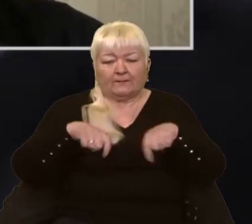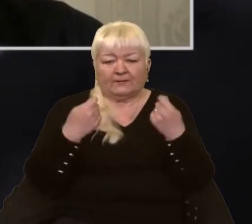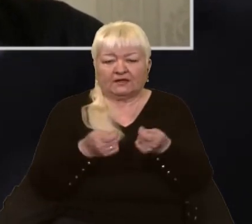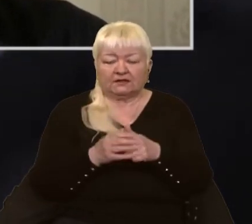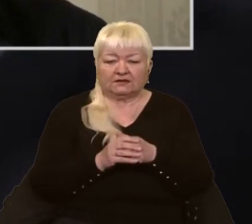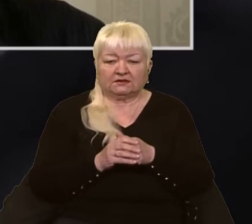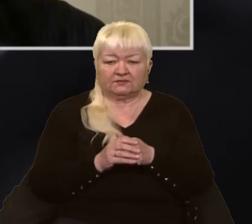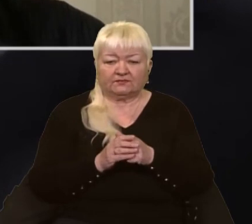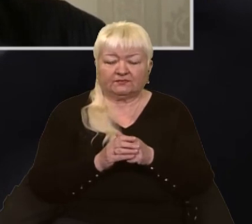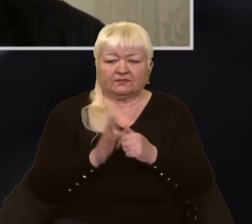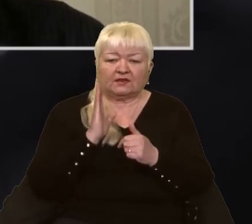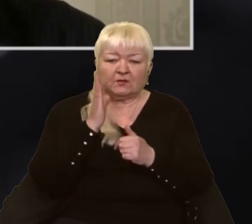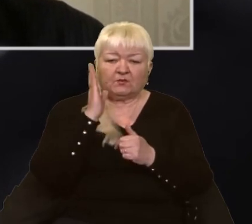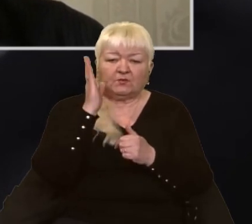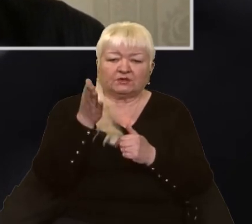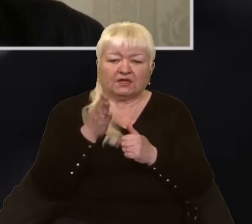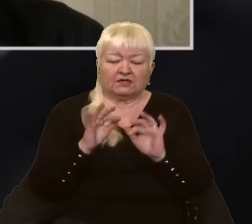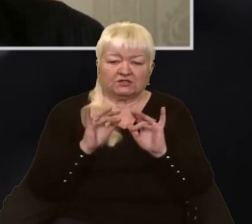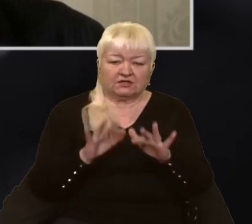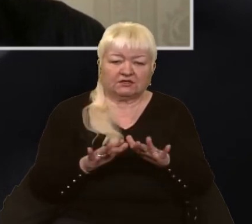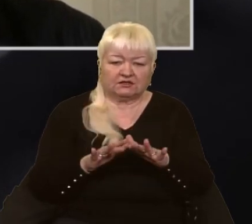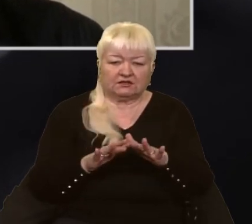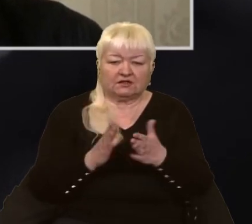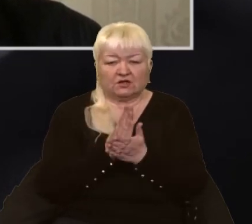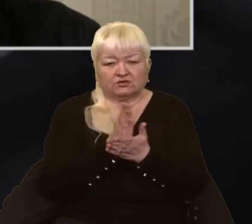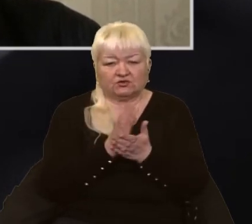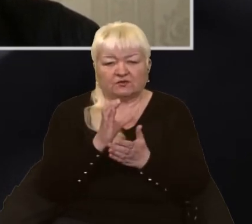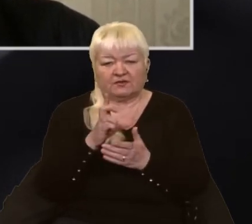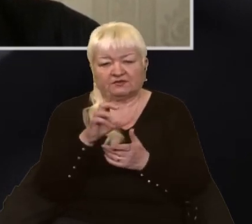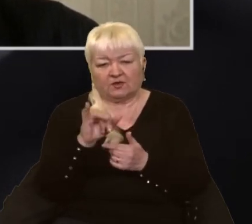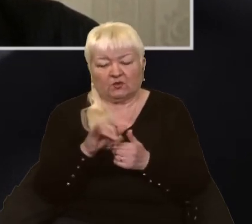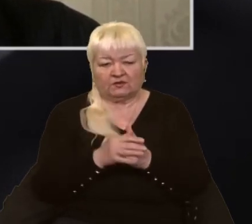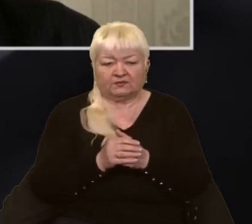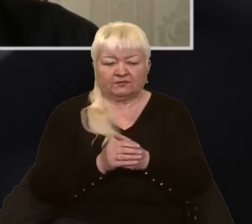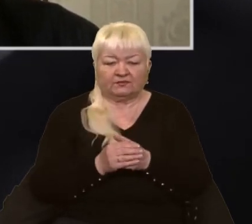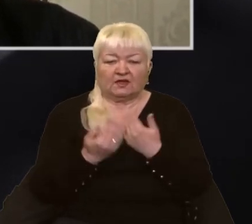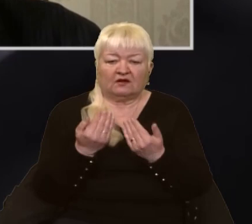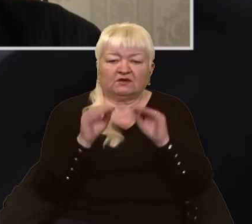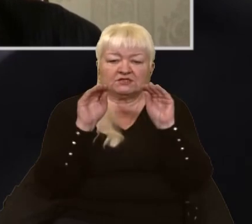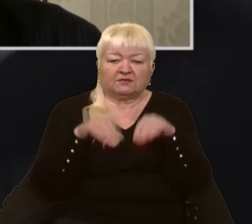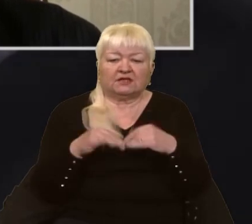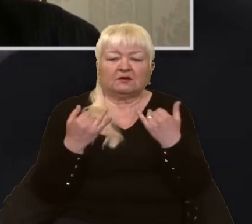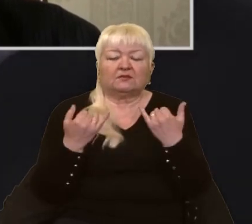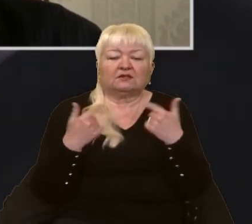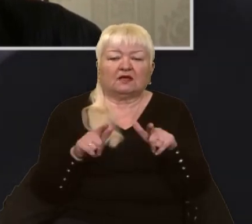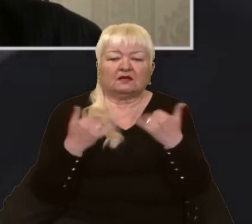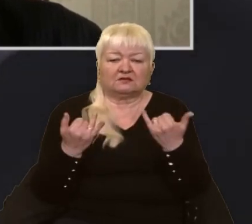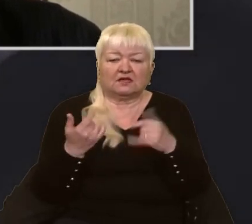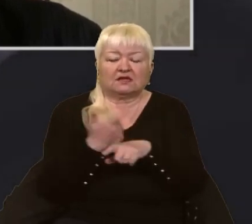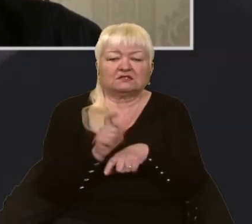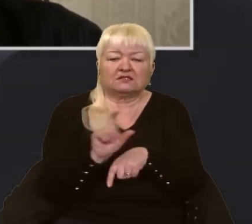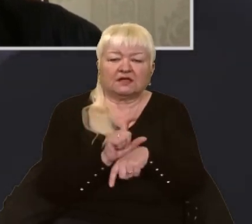подальших процесуальних дій співробітникам Служби безпеки України. Скажіть, за вашими даними, де зараз найбільша концентрація